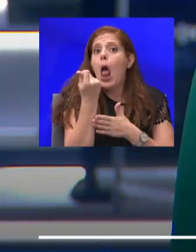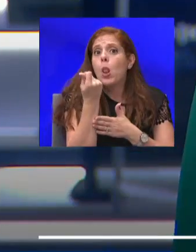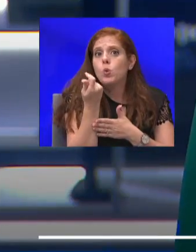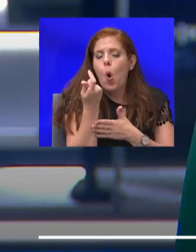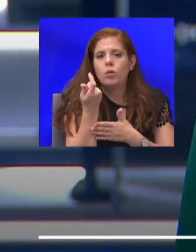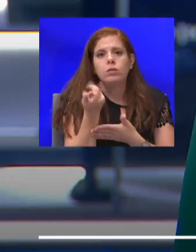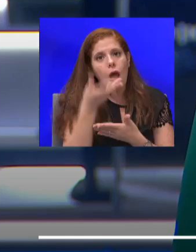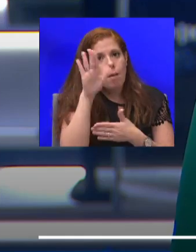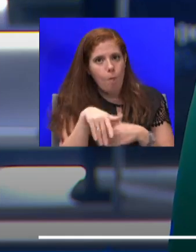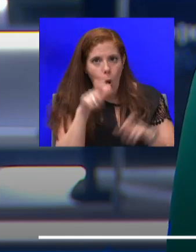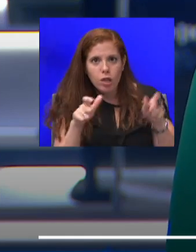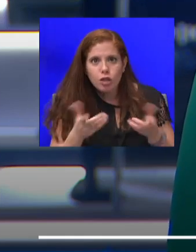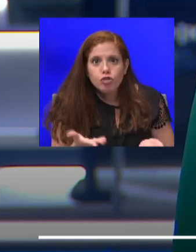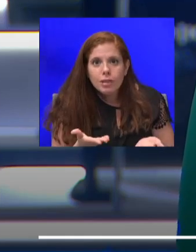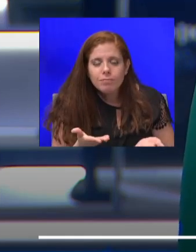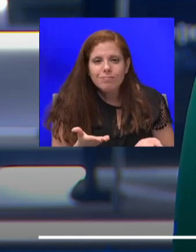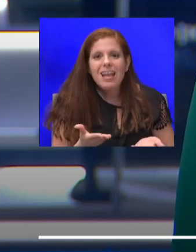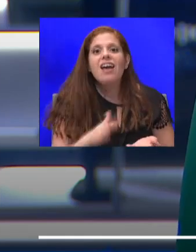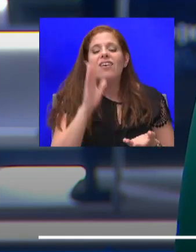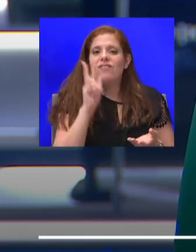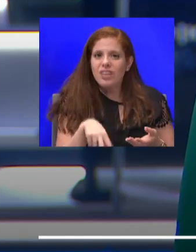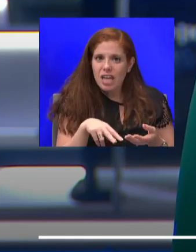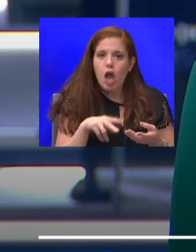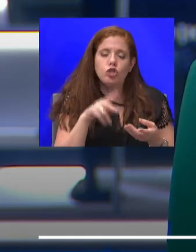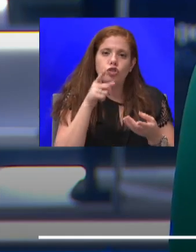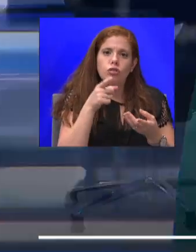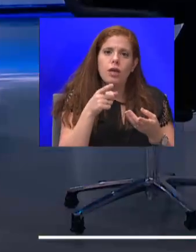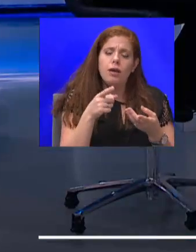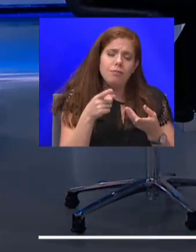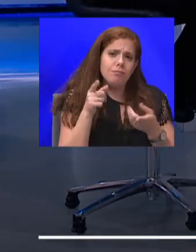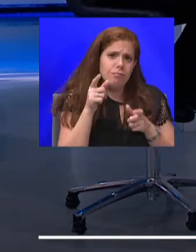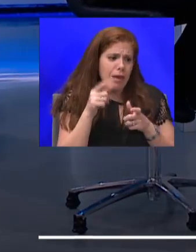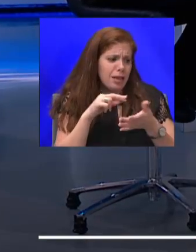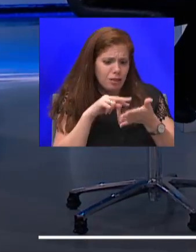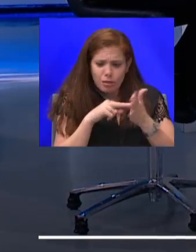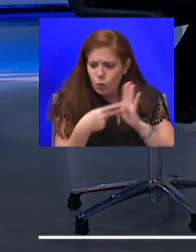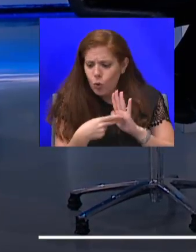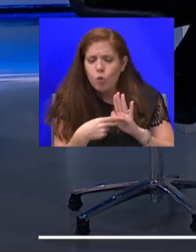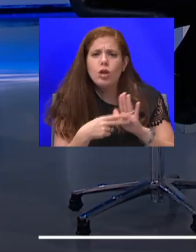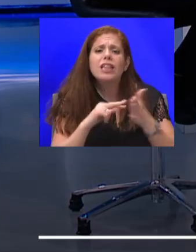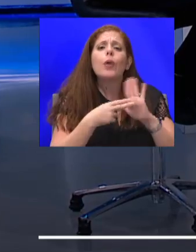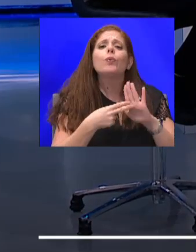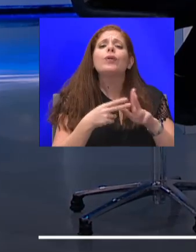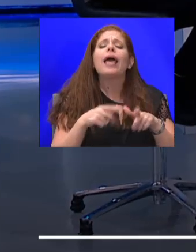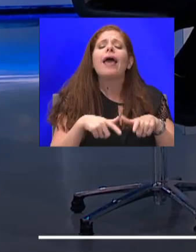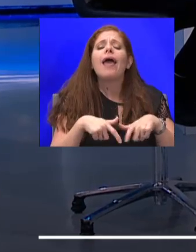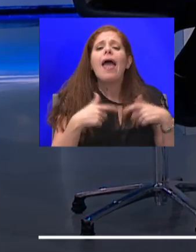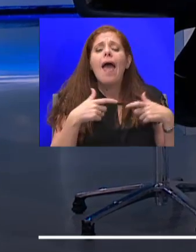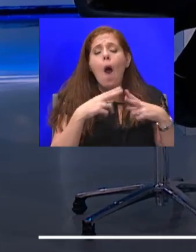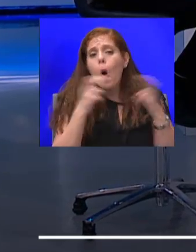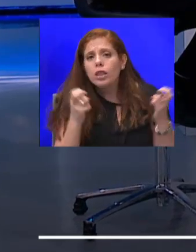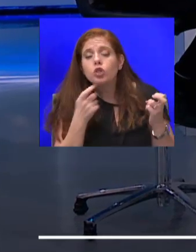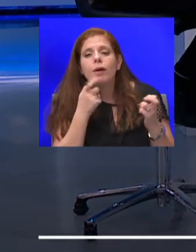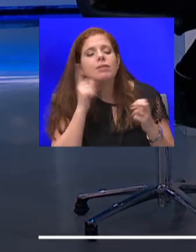ויש תורות בתכנון עירוני, שהן כוותיקות, שאומרים, החוסן צריך לחשוב לא רק על מה לבנות,